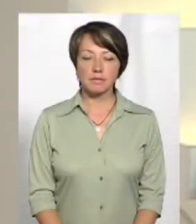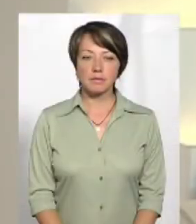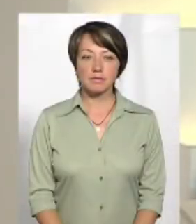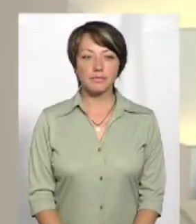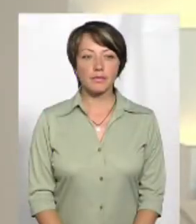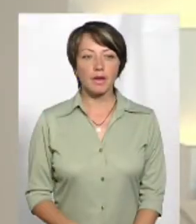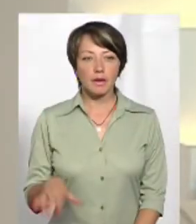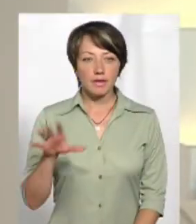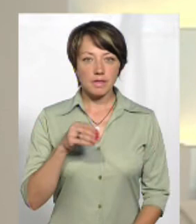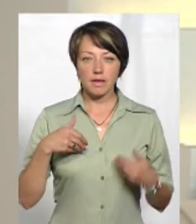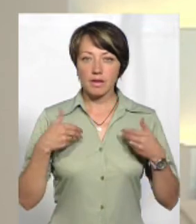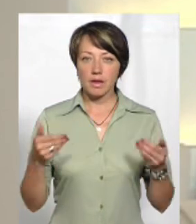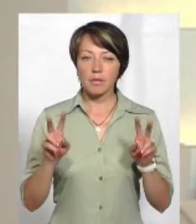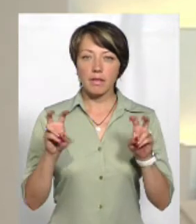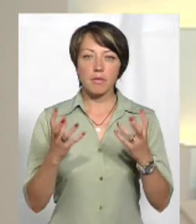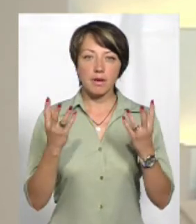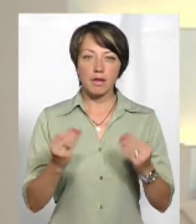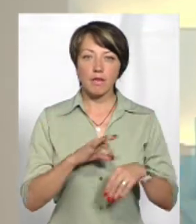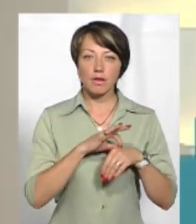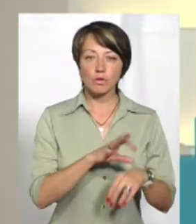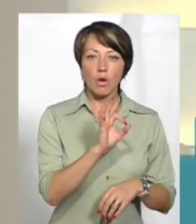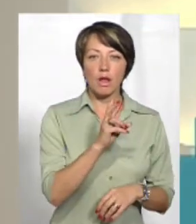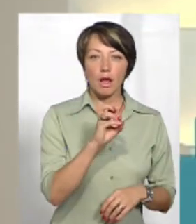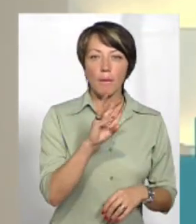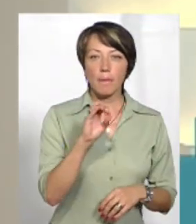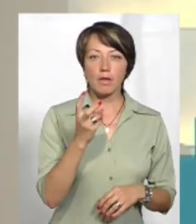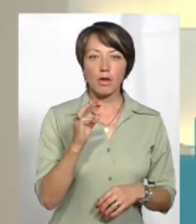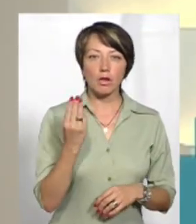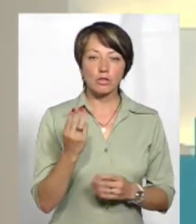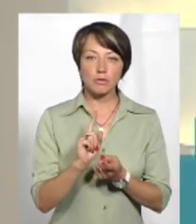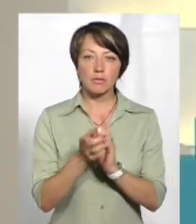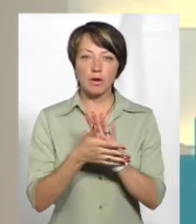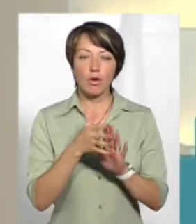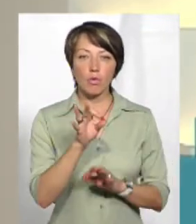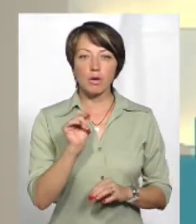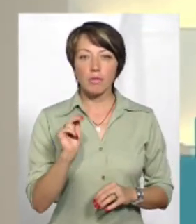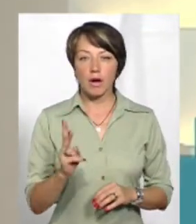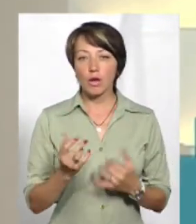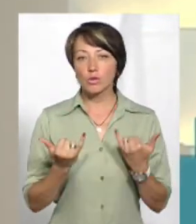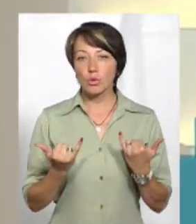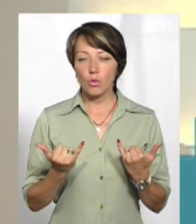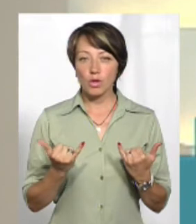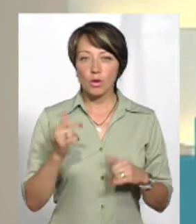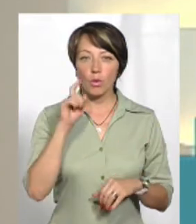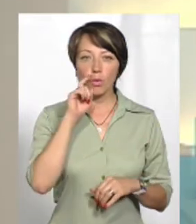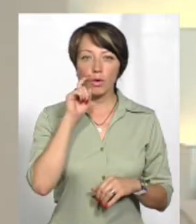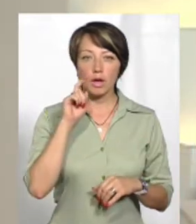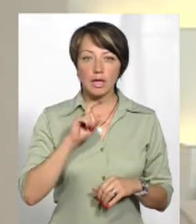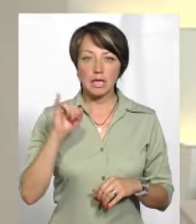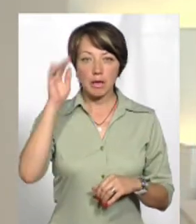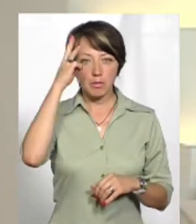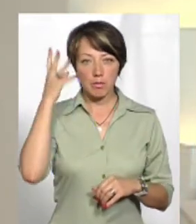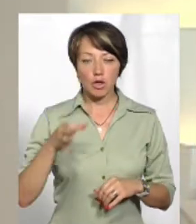Усіх вітаємо в темі дня. Мене звати Олена Киміняш, на жестову мову перекладає Ольга Рибак. Сьогодні Україна і